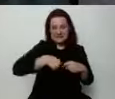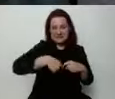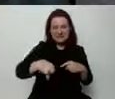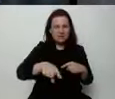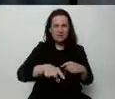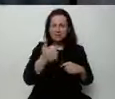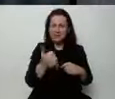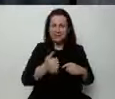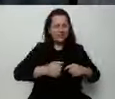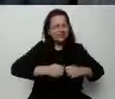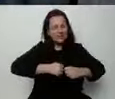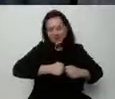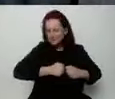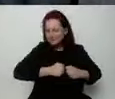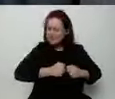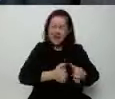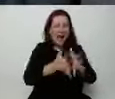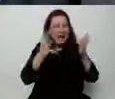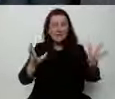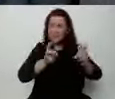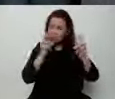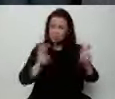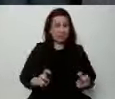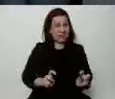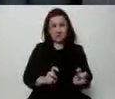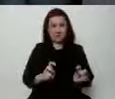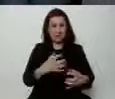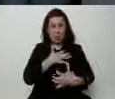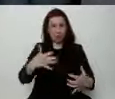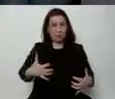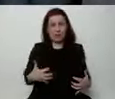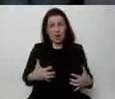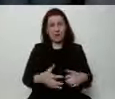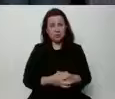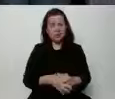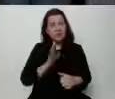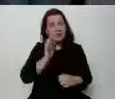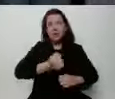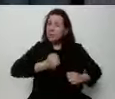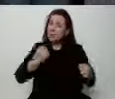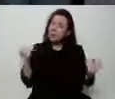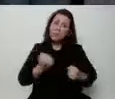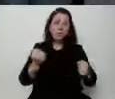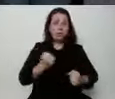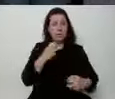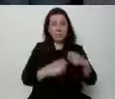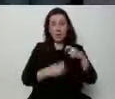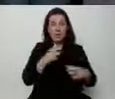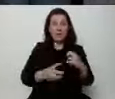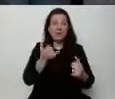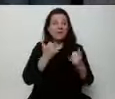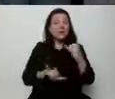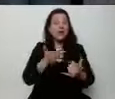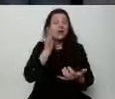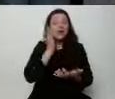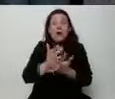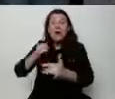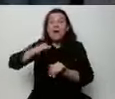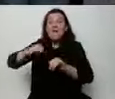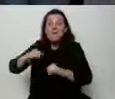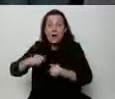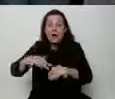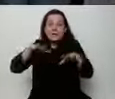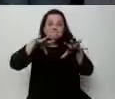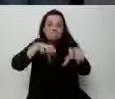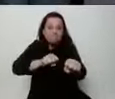kryzysów gospodarczych w historii. My będziemy mieli naprawdę bardzo poważne problemy. Jeżeli będzie monopol władzy, który się będzie